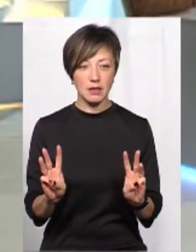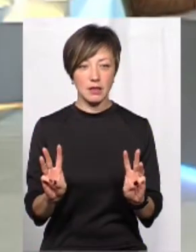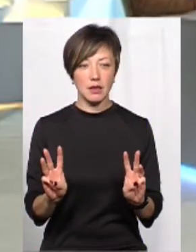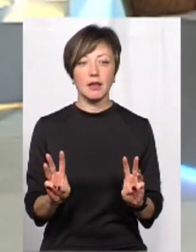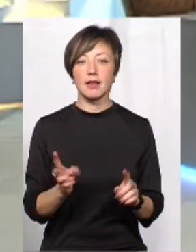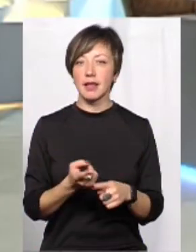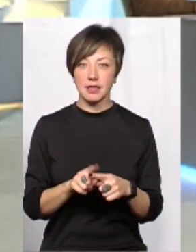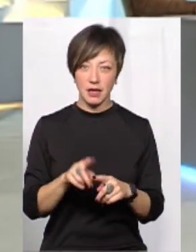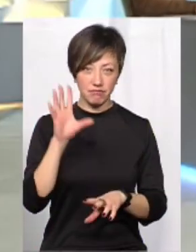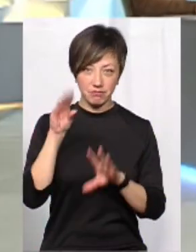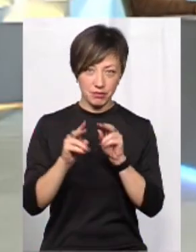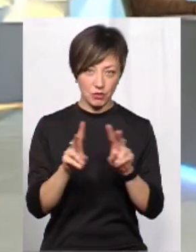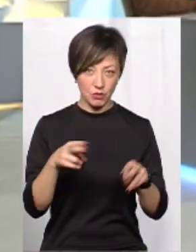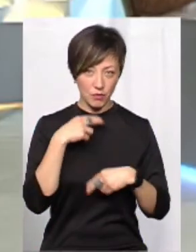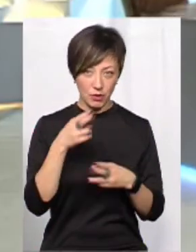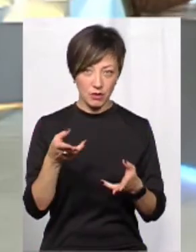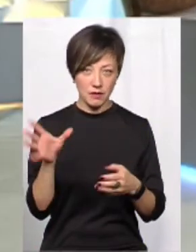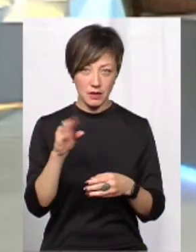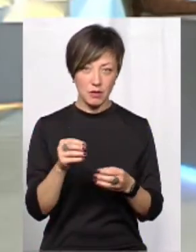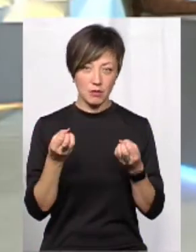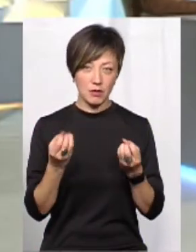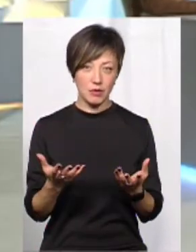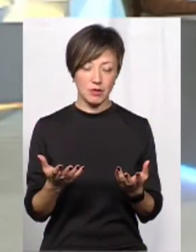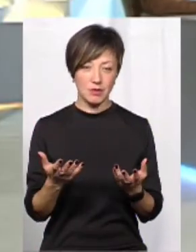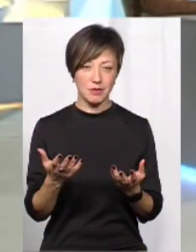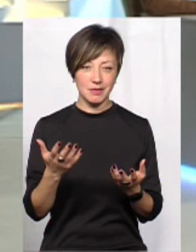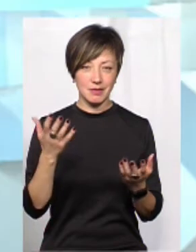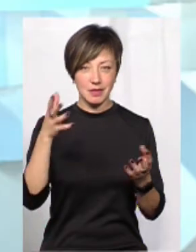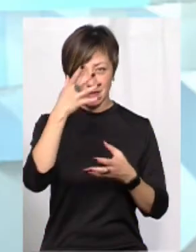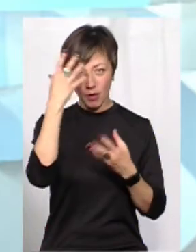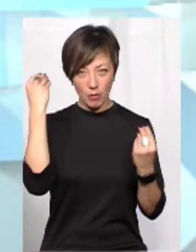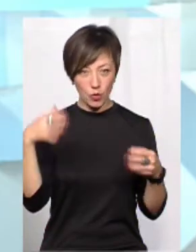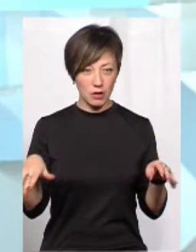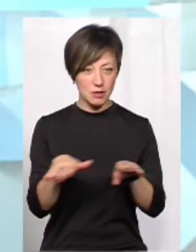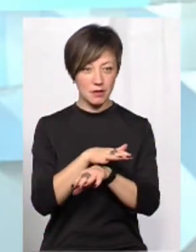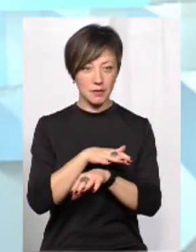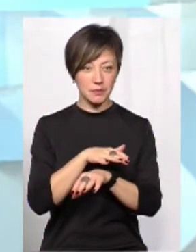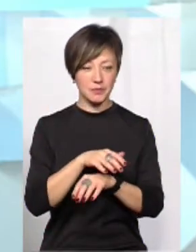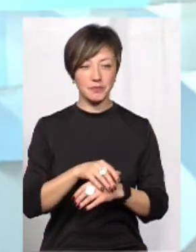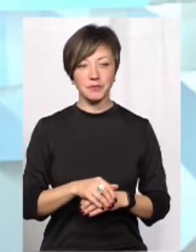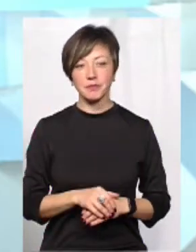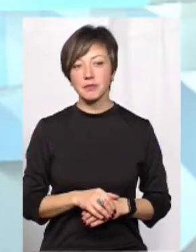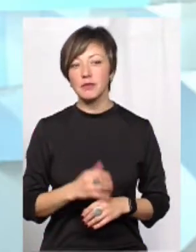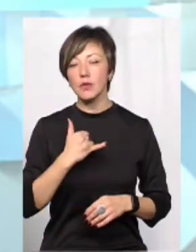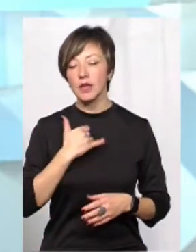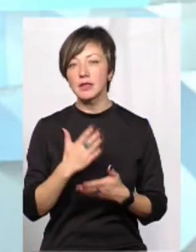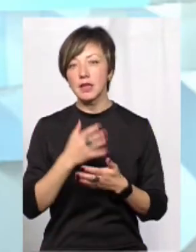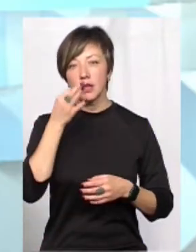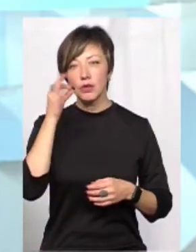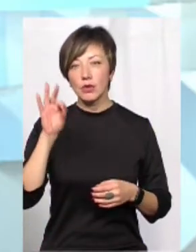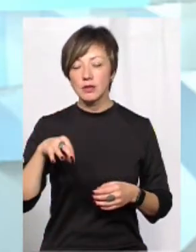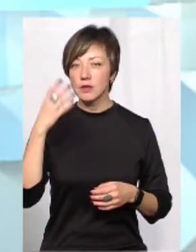то на це взагалі ніхто не зверне ніякого увагу, і все там поросте мохом. Ну, власне, у нас є, скажімо так, досвід, коли,